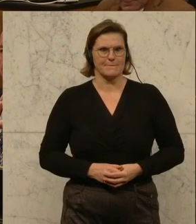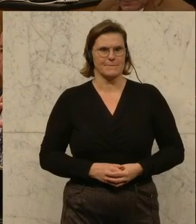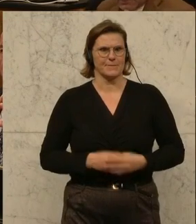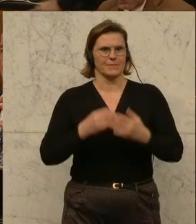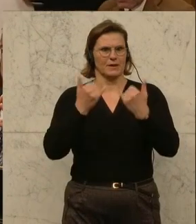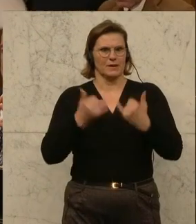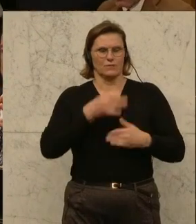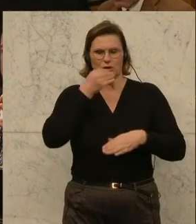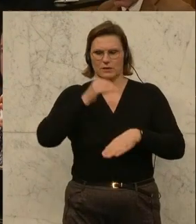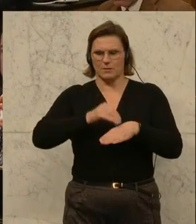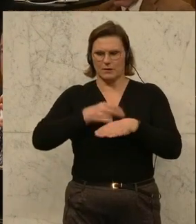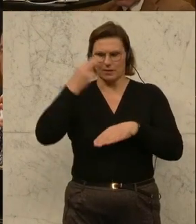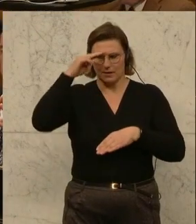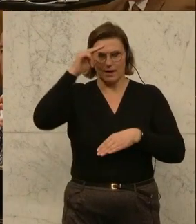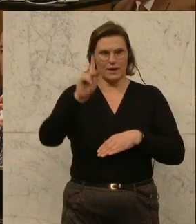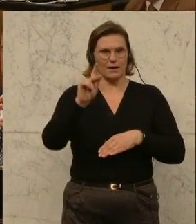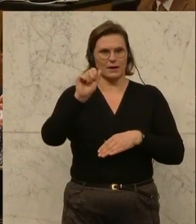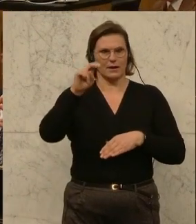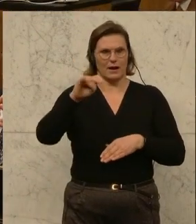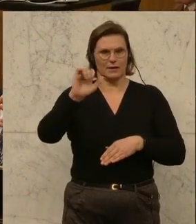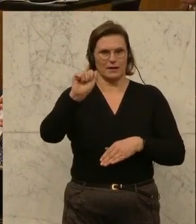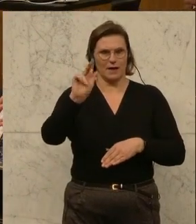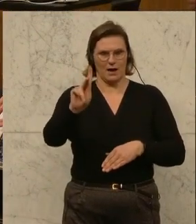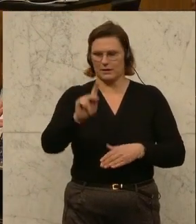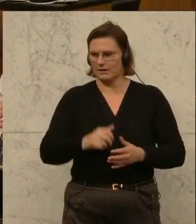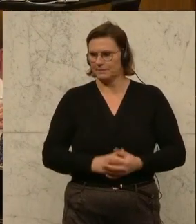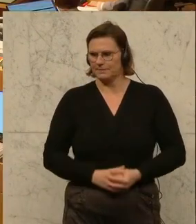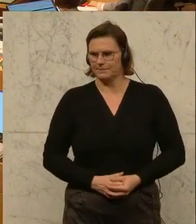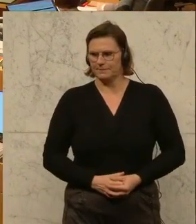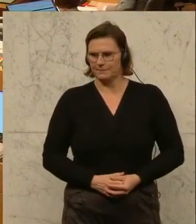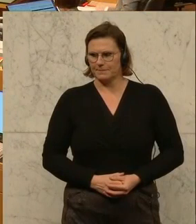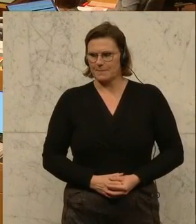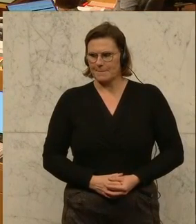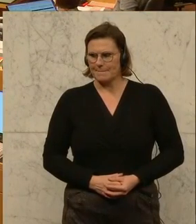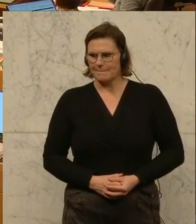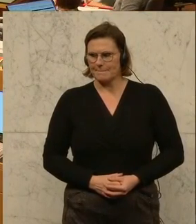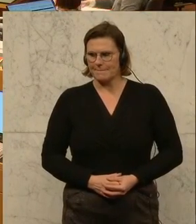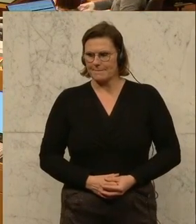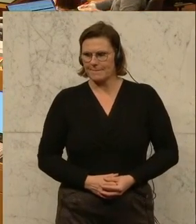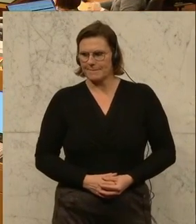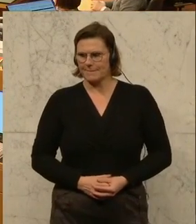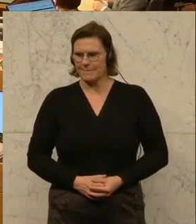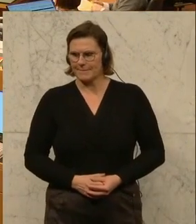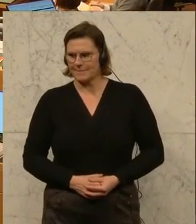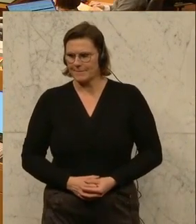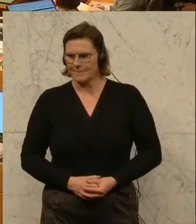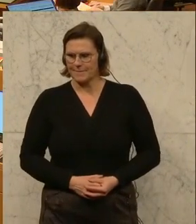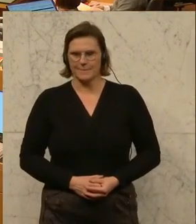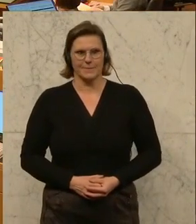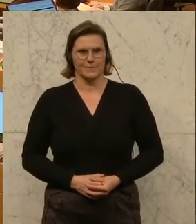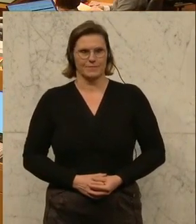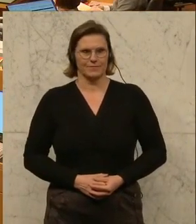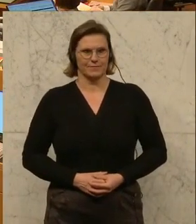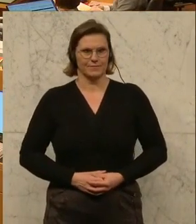Es gäbe rund 45 verschiedene Kollektivverträge für die Pflege. Fiona Fiedler von der NEOS appelliert daran, die Angestellten in der Pflege